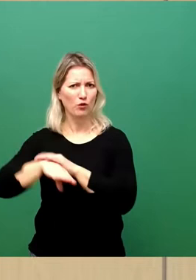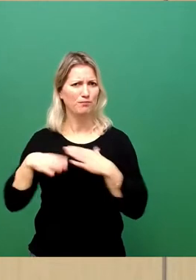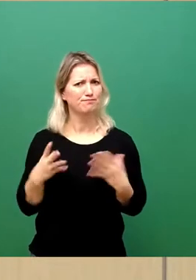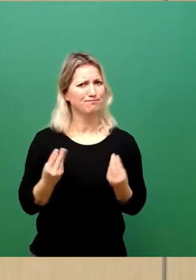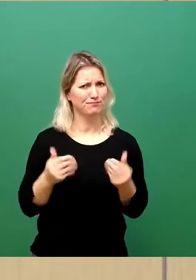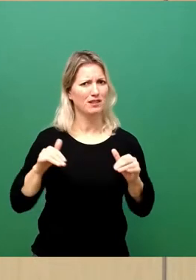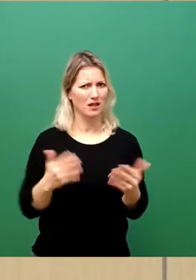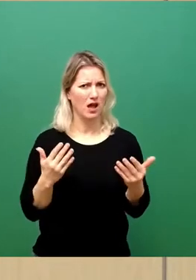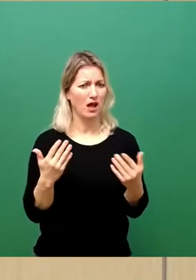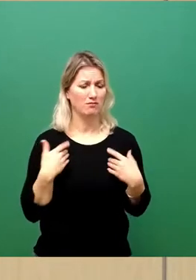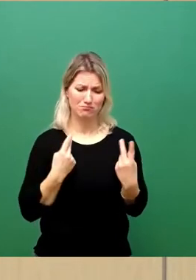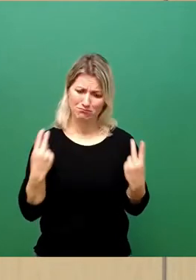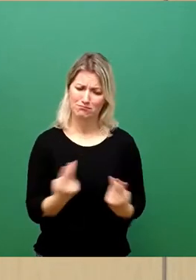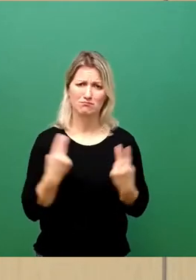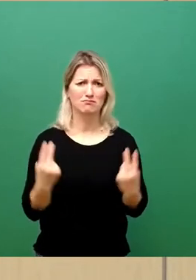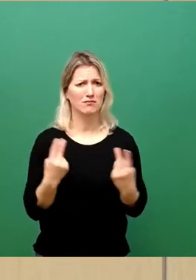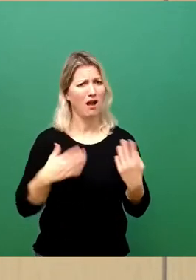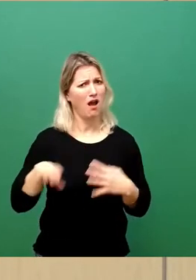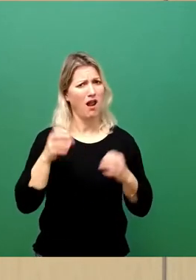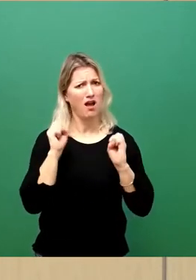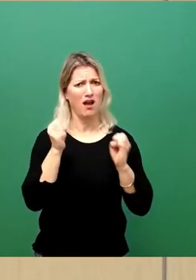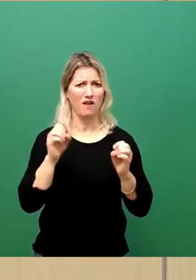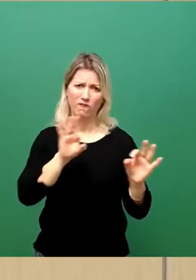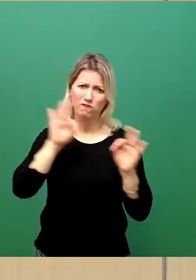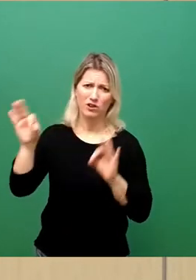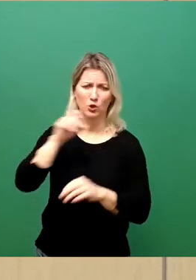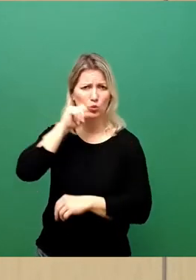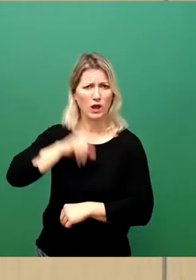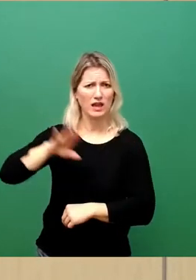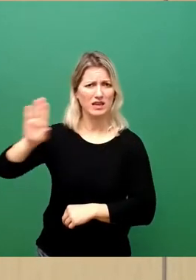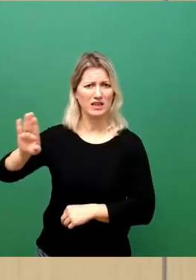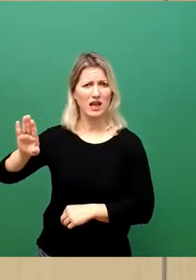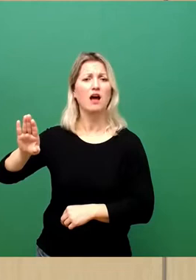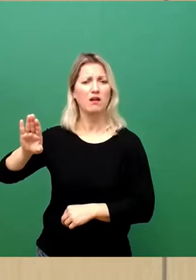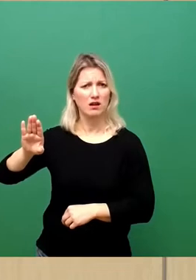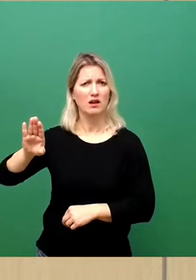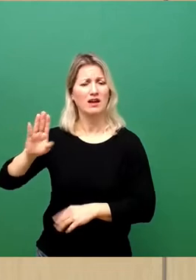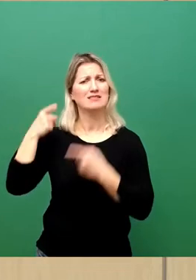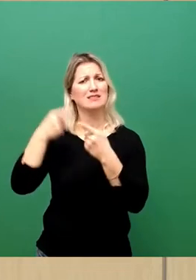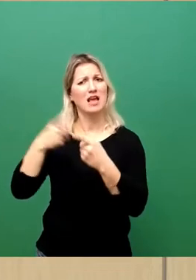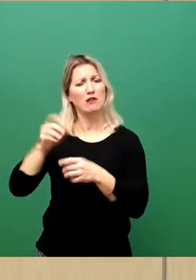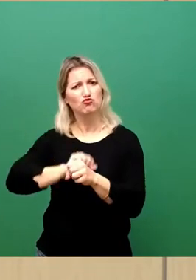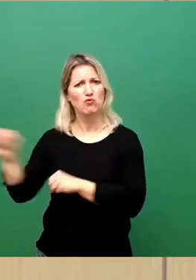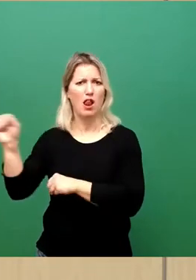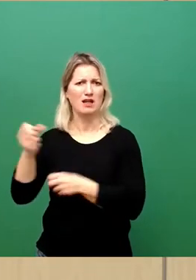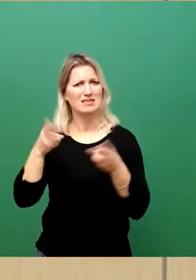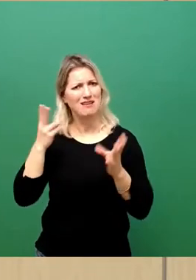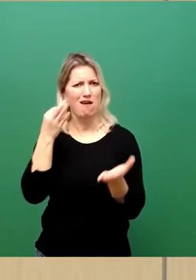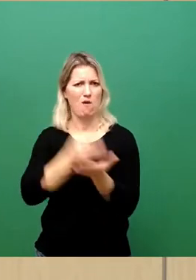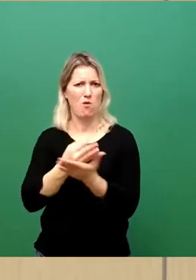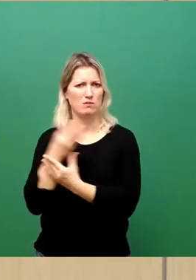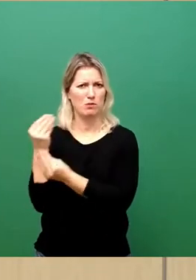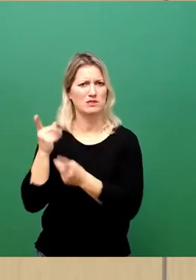alle dafür, den UkrainerInnen schleunigst einen sicheren Hafen zu bieten. Das alles ist